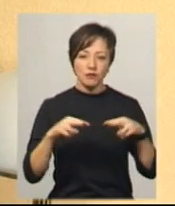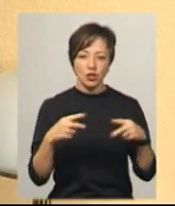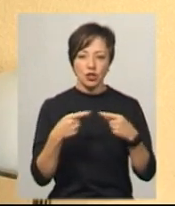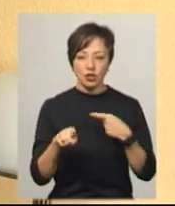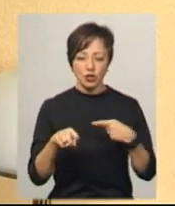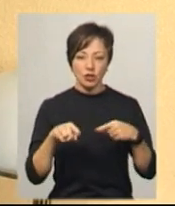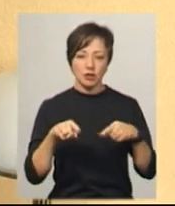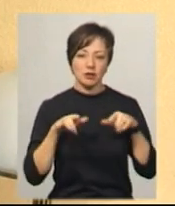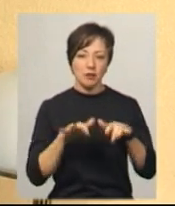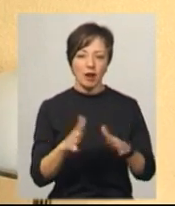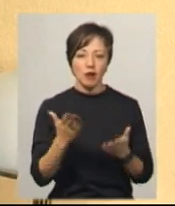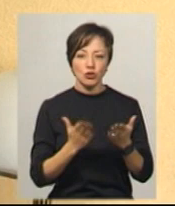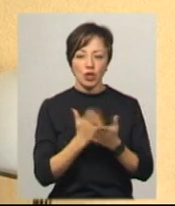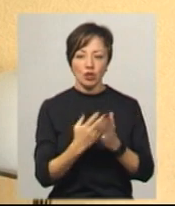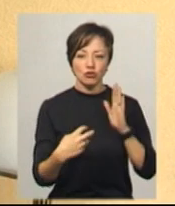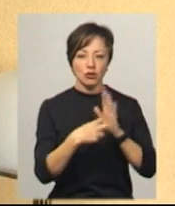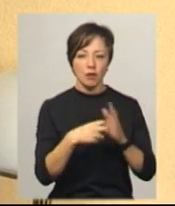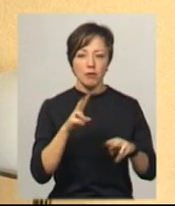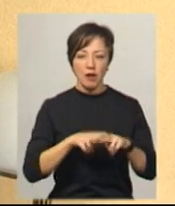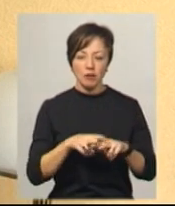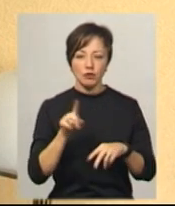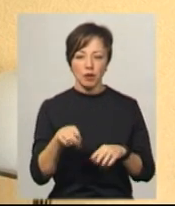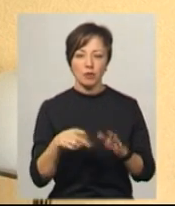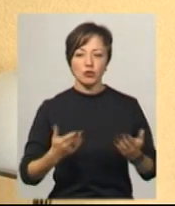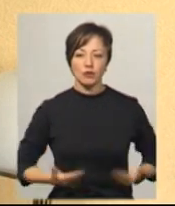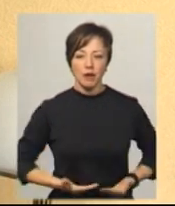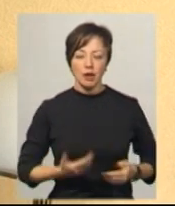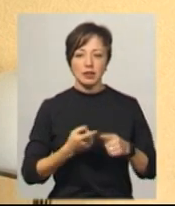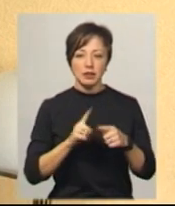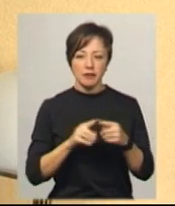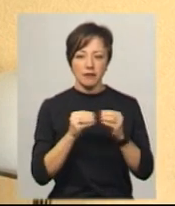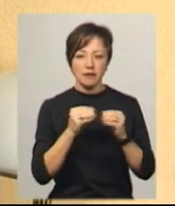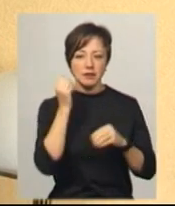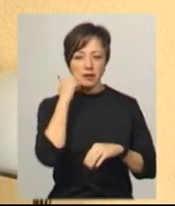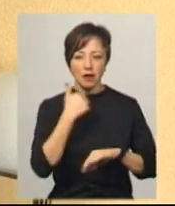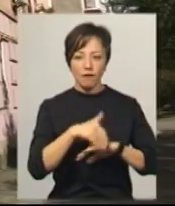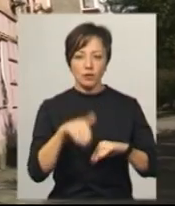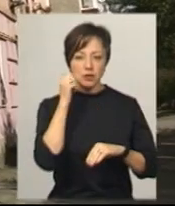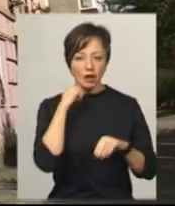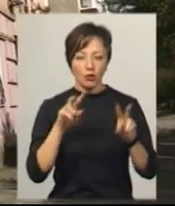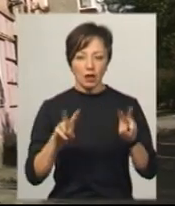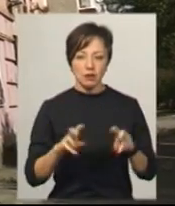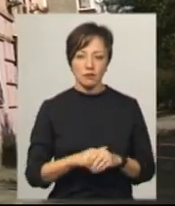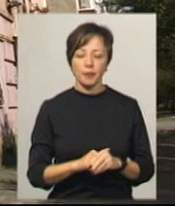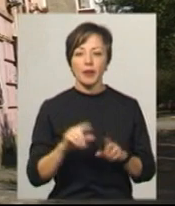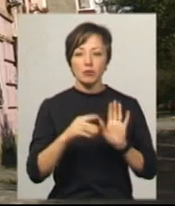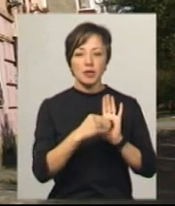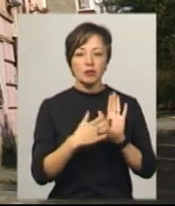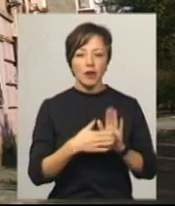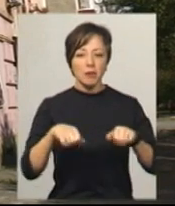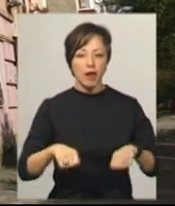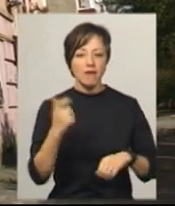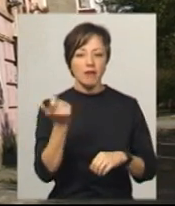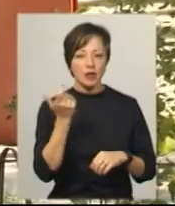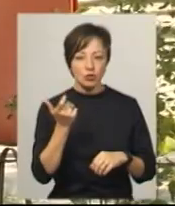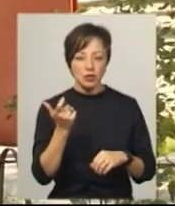правочинів, якщо є штамп в паспорті, що вона проживає на старій вулиці старою назвою. Щоб зареєструвати право власності